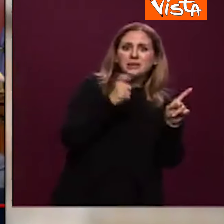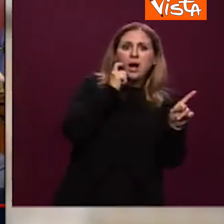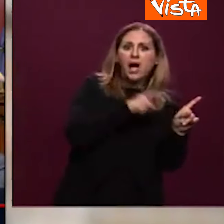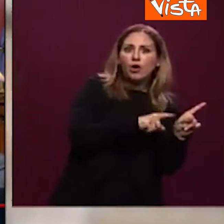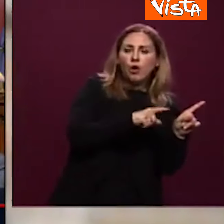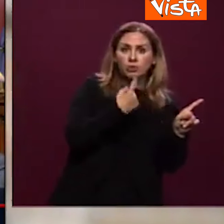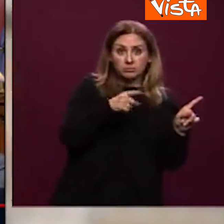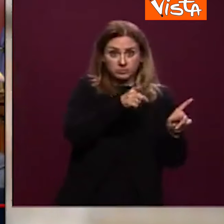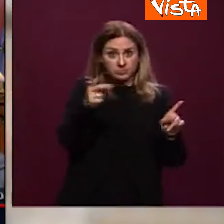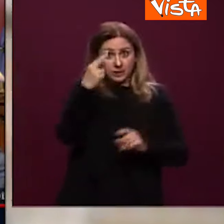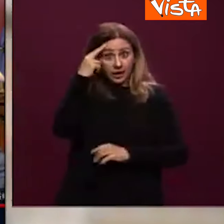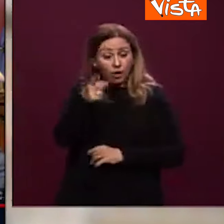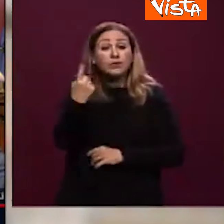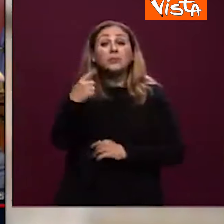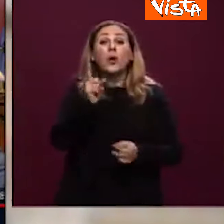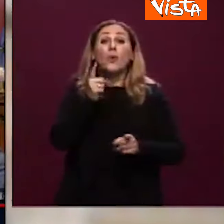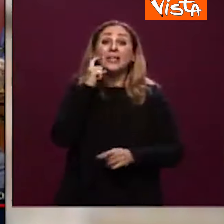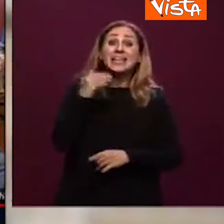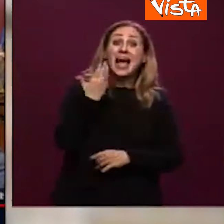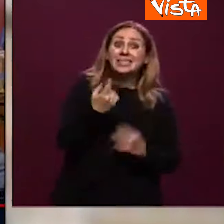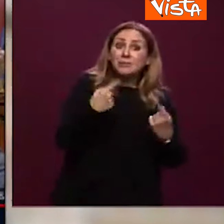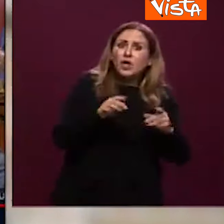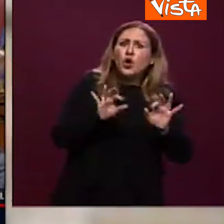vostra politica esta? Cos'è un copione comico?